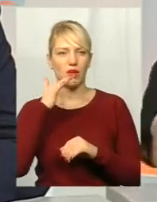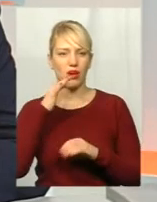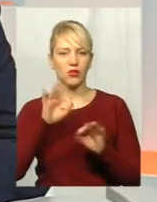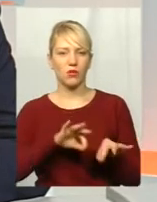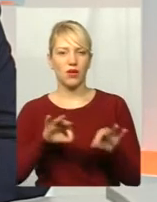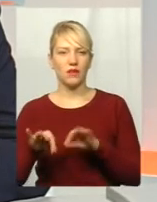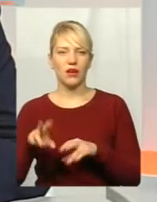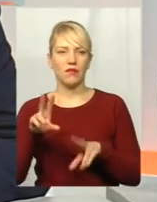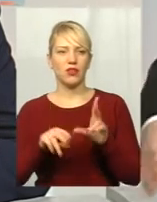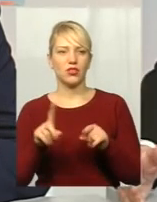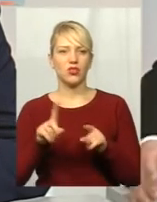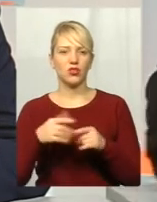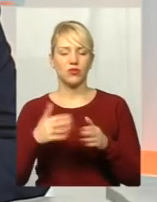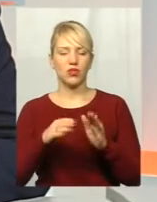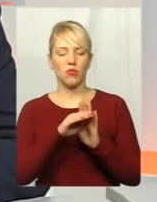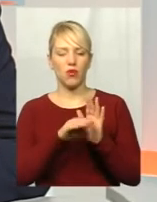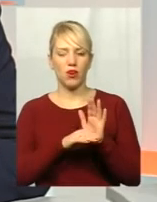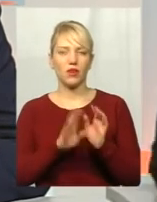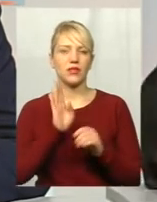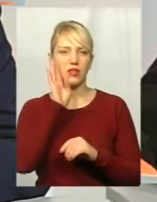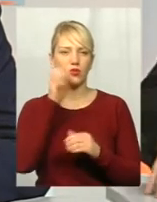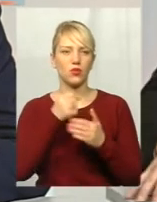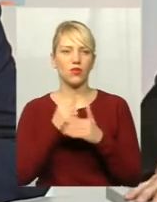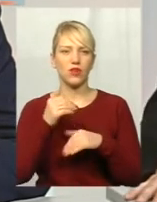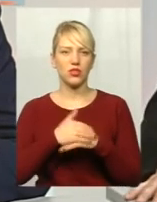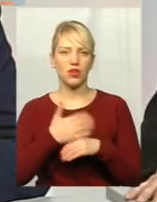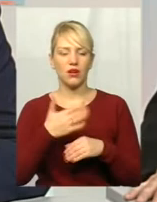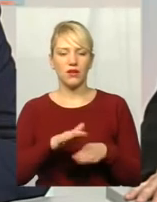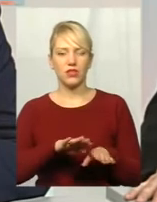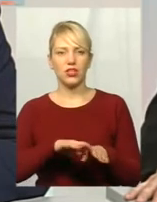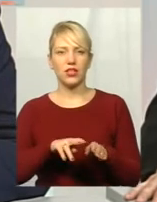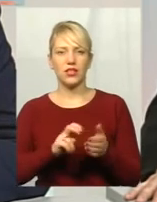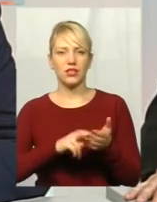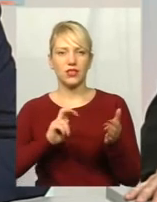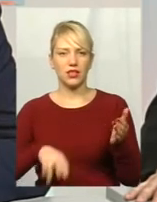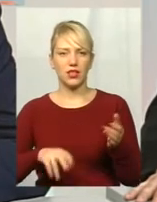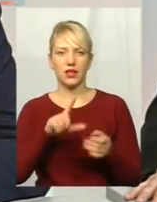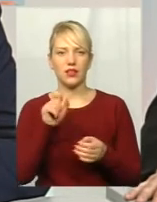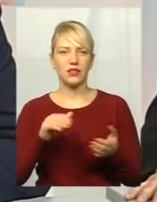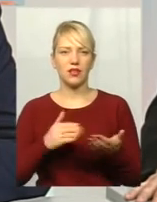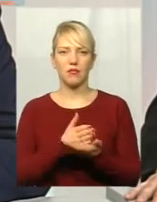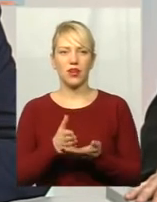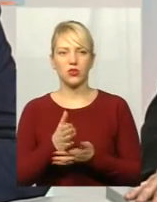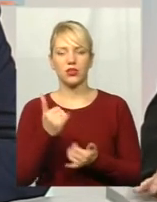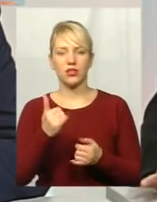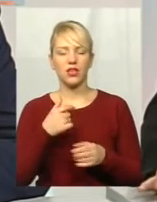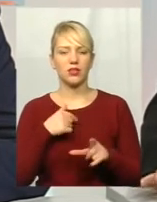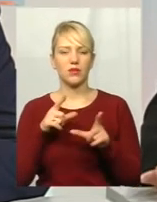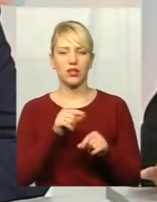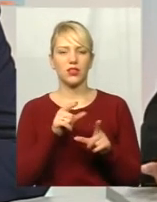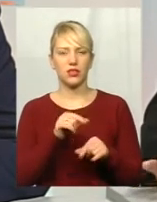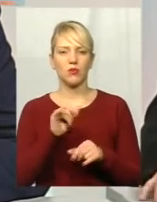вже від'їздили все по графікам зранку і до вечора, з'їхали з маршрутів. Зараз ми їздимо, контролюємо, ми буквально